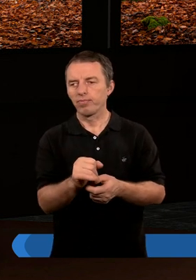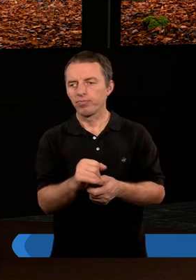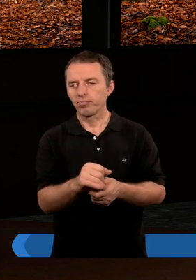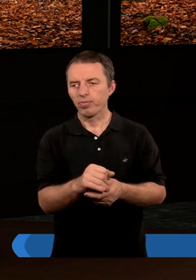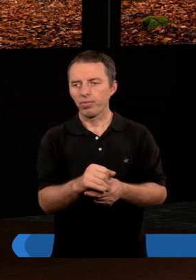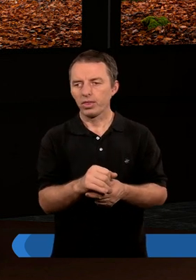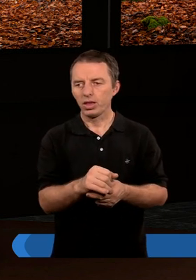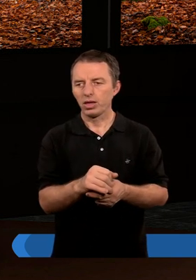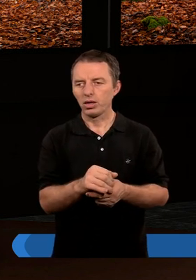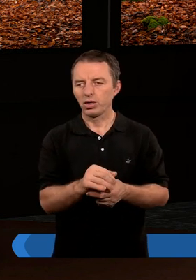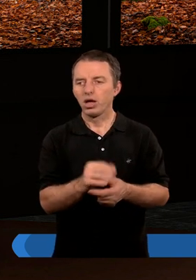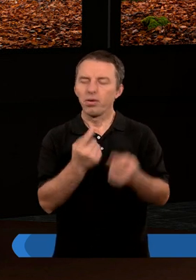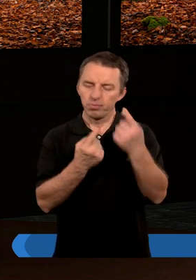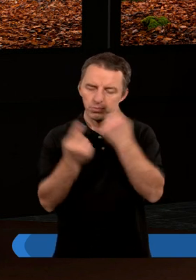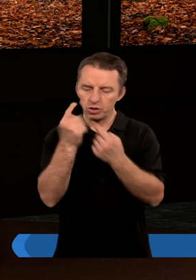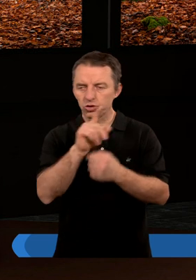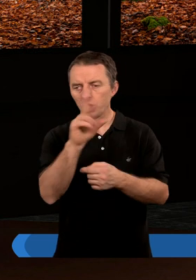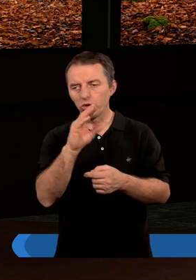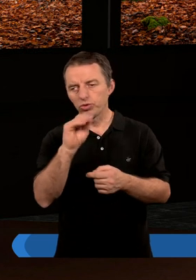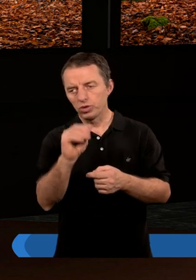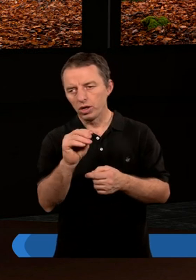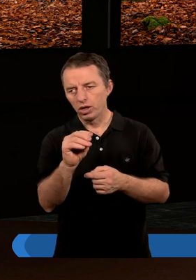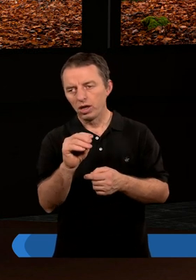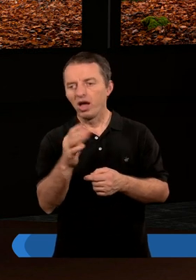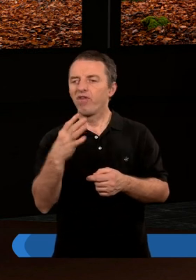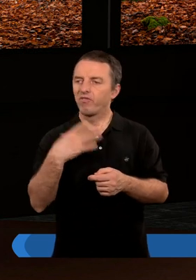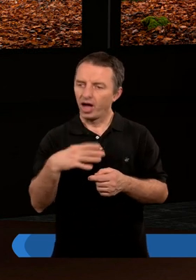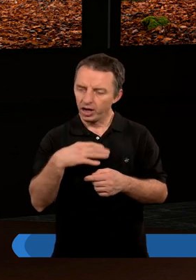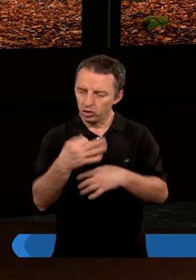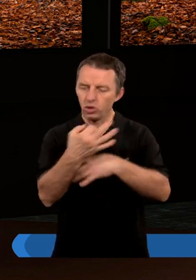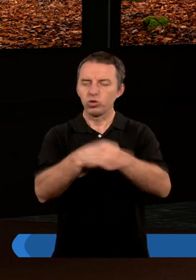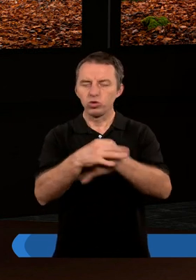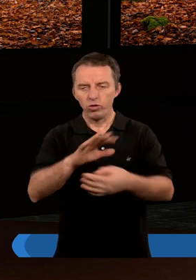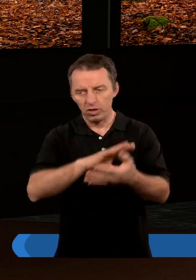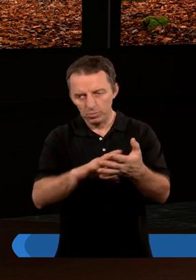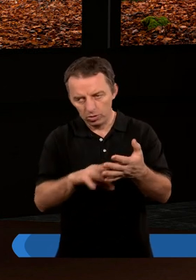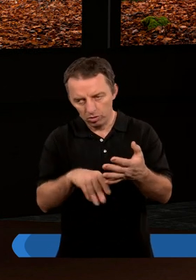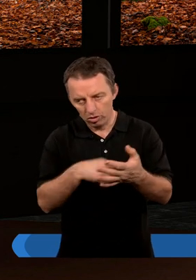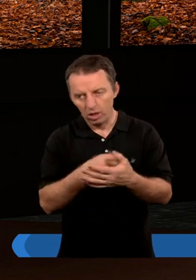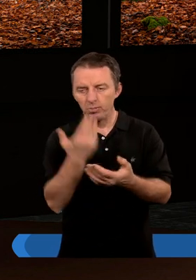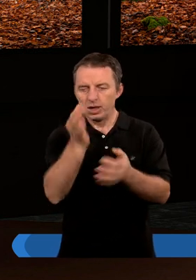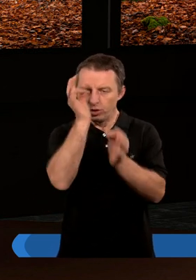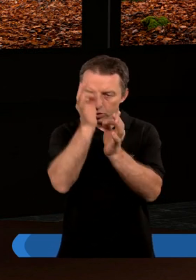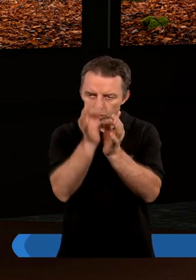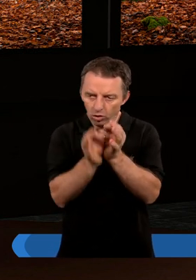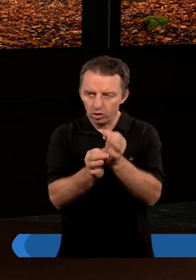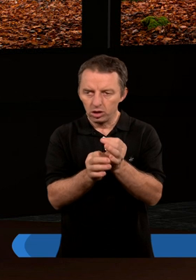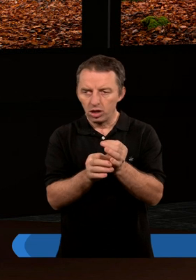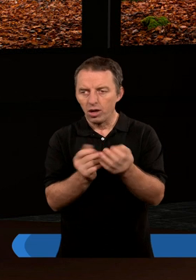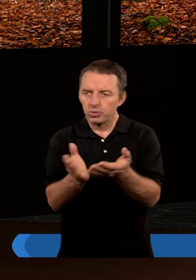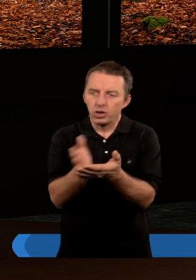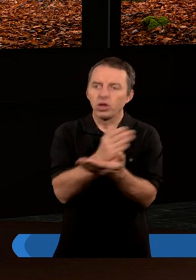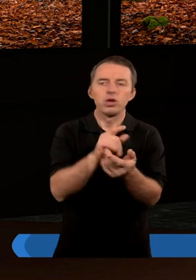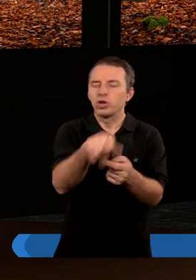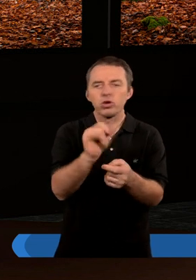myślę, że warto studiować Pismo Święte bardzo dokładnie. Nie wczytywać